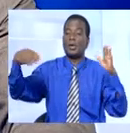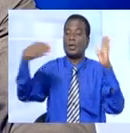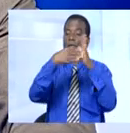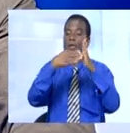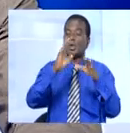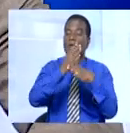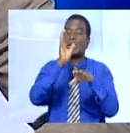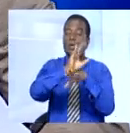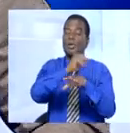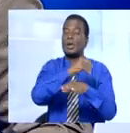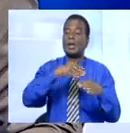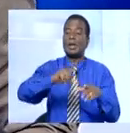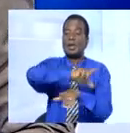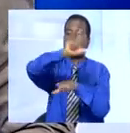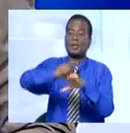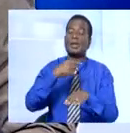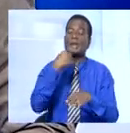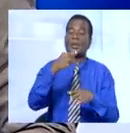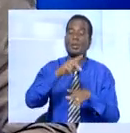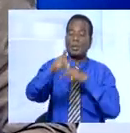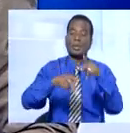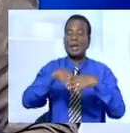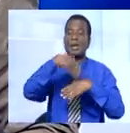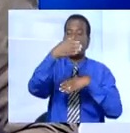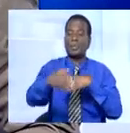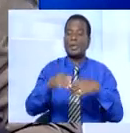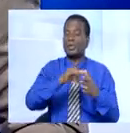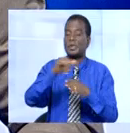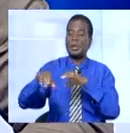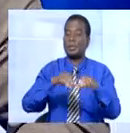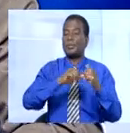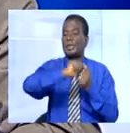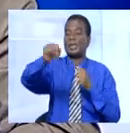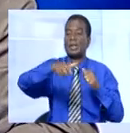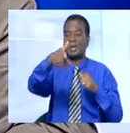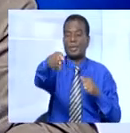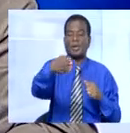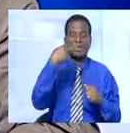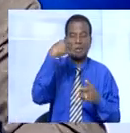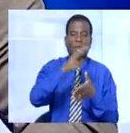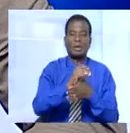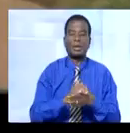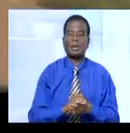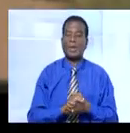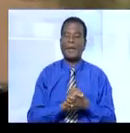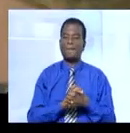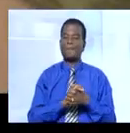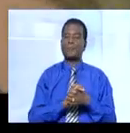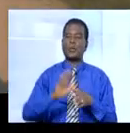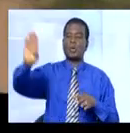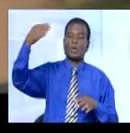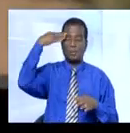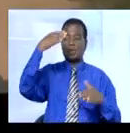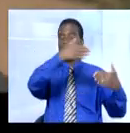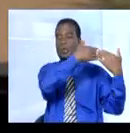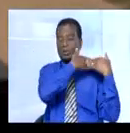Libéria et rassurer les populations après les événements survenus dans la localité de Grabo à Boussanogo. Le ministre